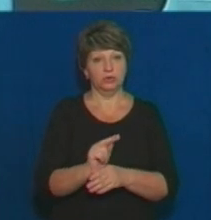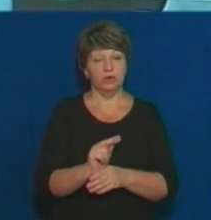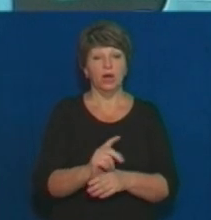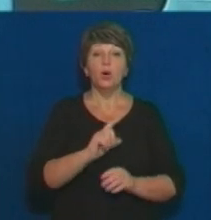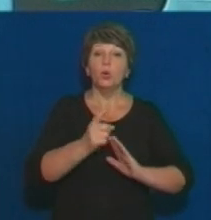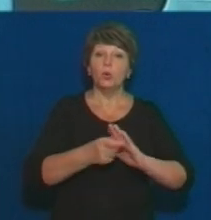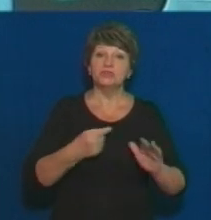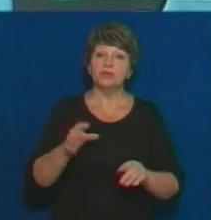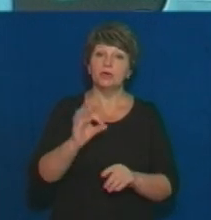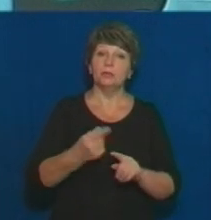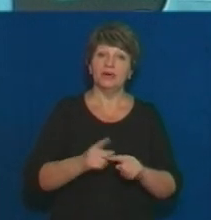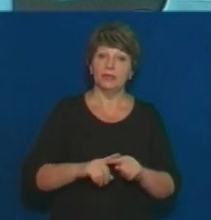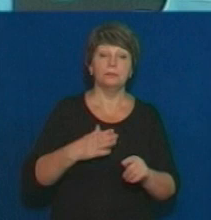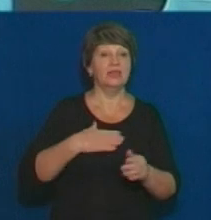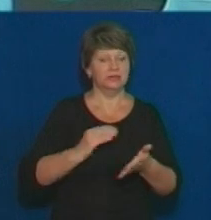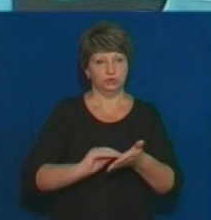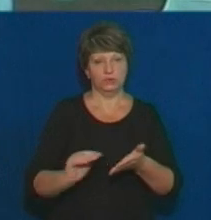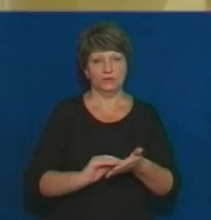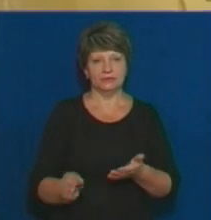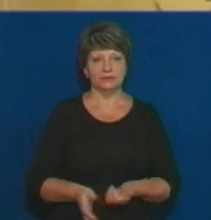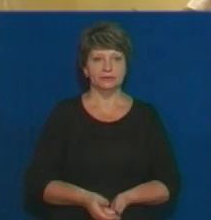Дізнавалася про це Детяна Недбайло.